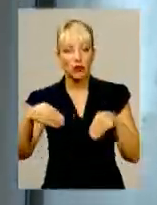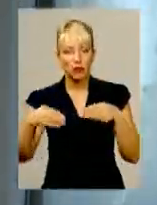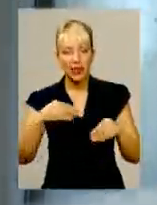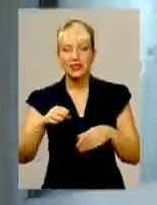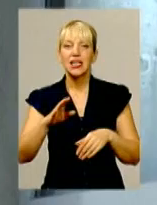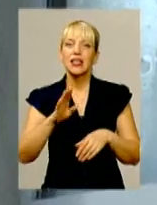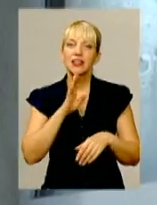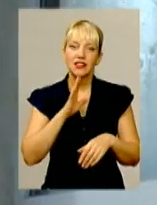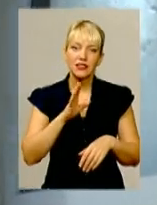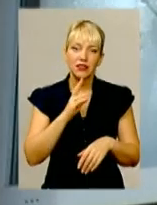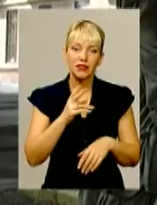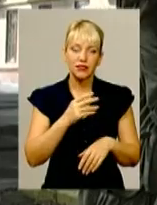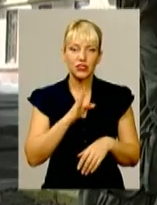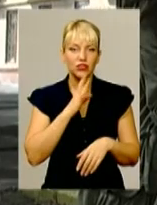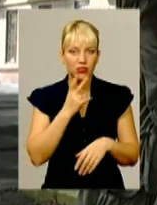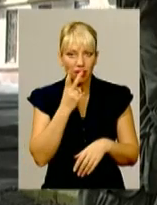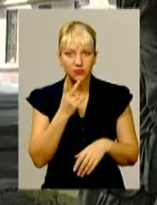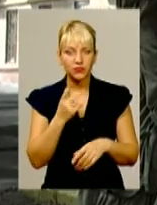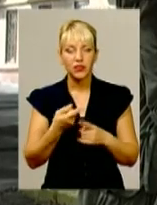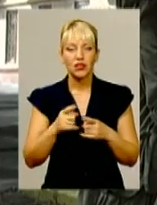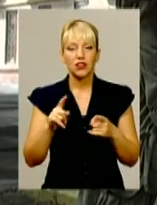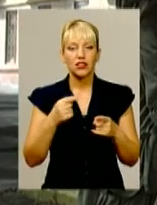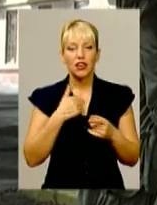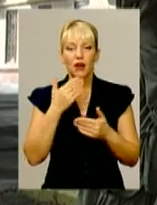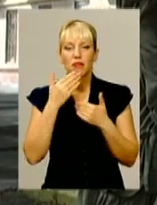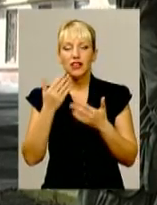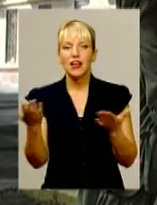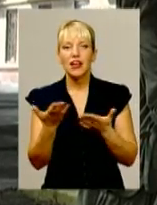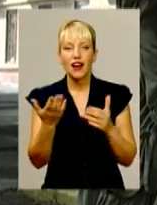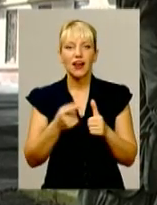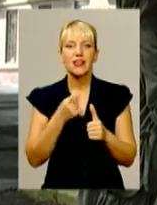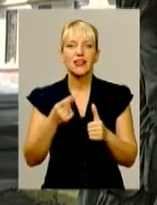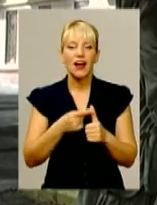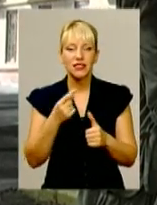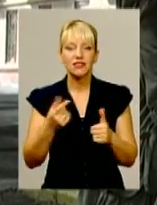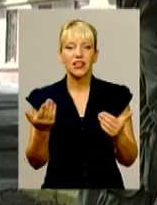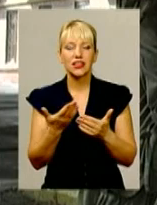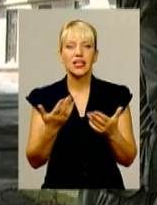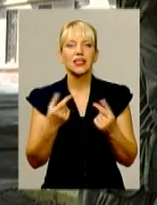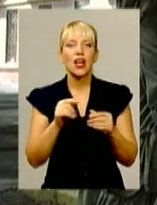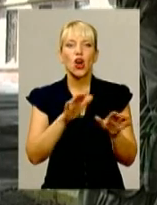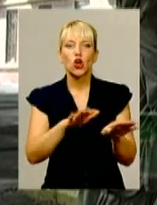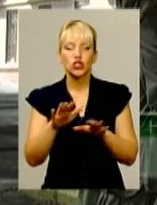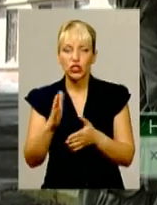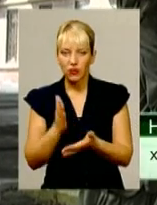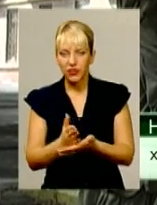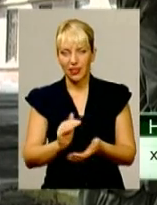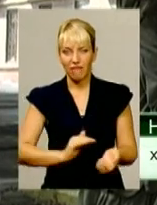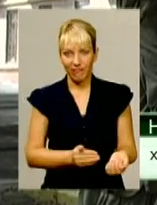плавали у деяких питаннях. Я спитала, що за завод, яка його назва, де він розташований, відповіді також я не отримала.